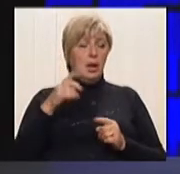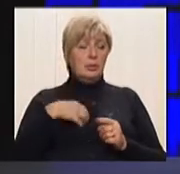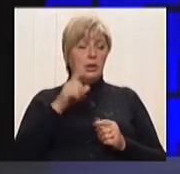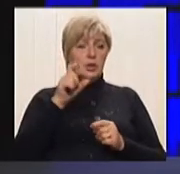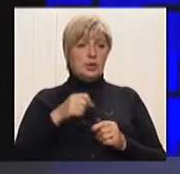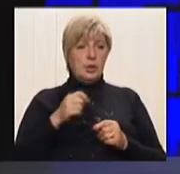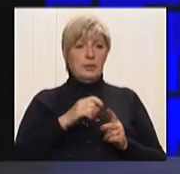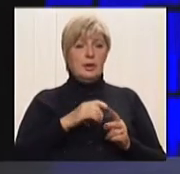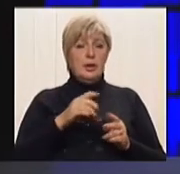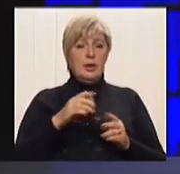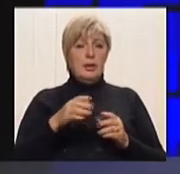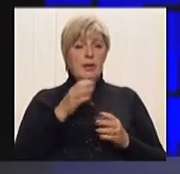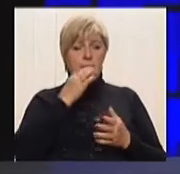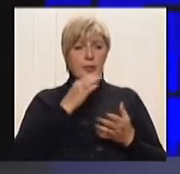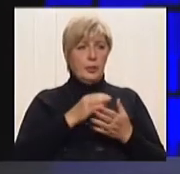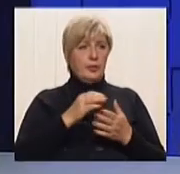комп'ютера, так?